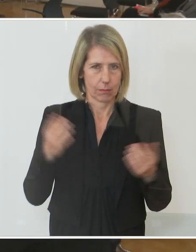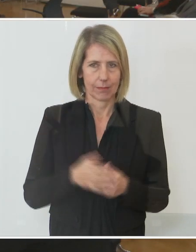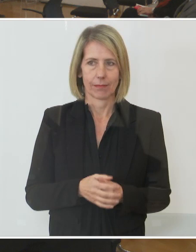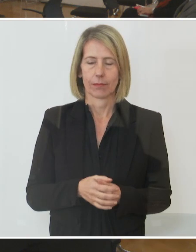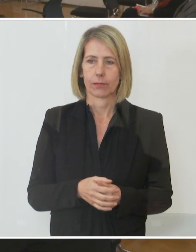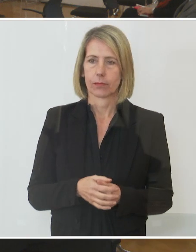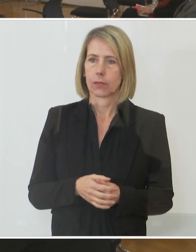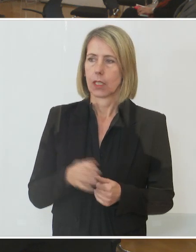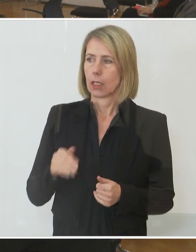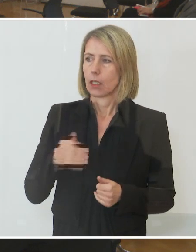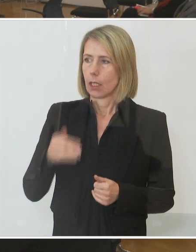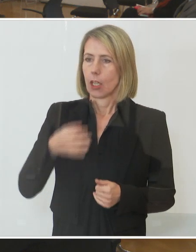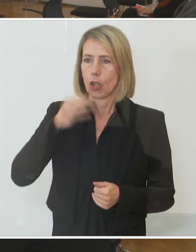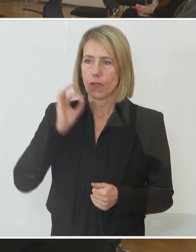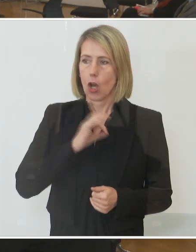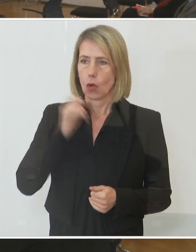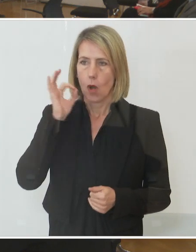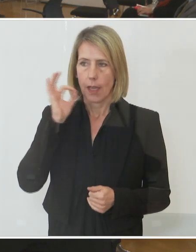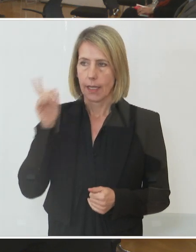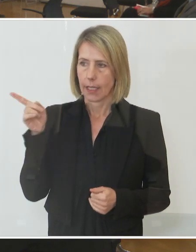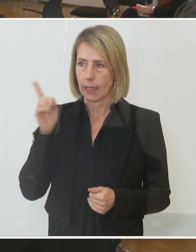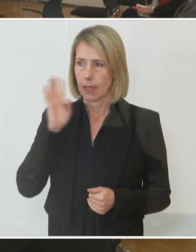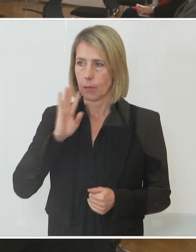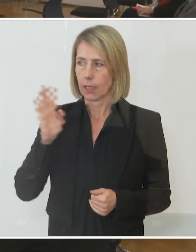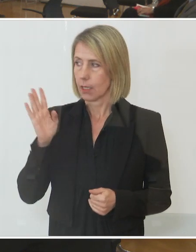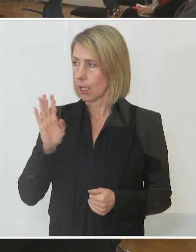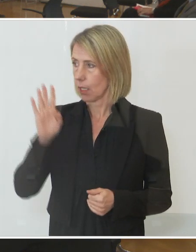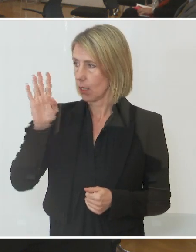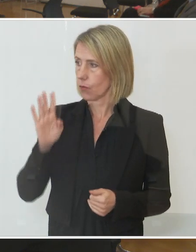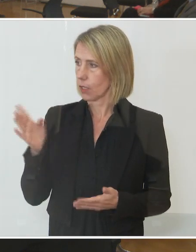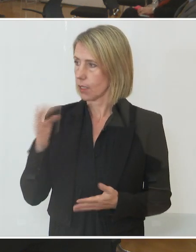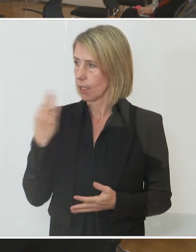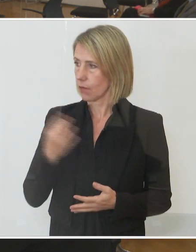Blick auf die Uhr darf ich der Frau Kollegin die letzte Frage geben. Sie haben sich schon lange zu Wort gemeldet.